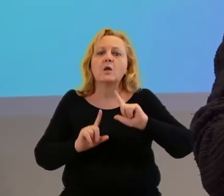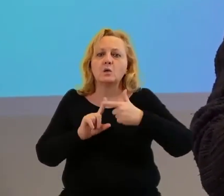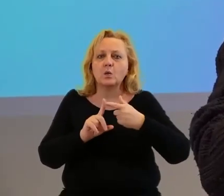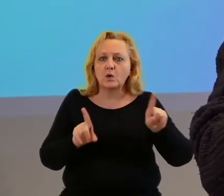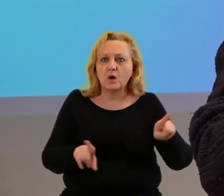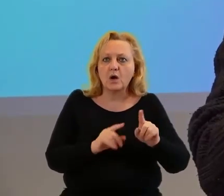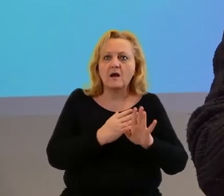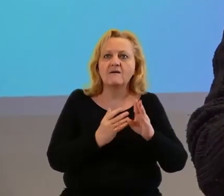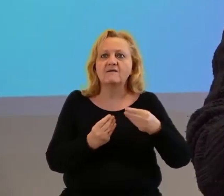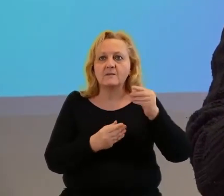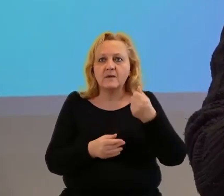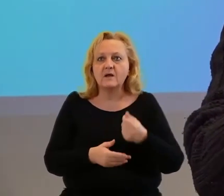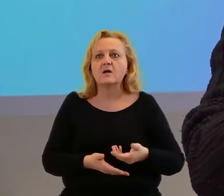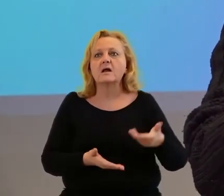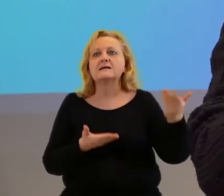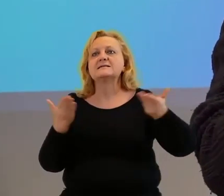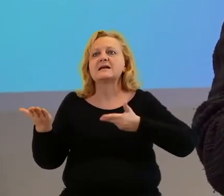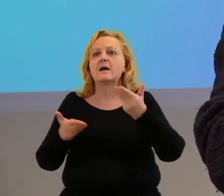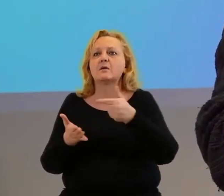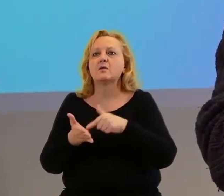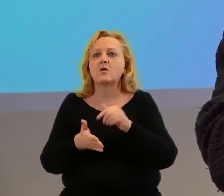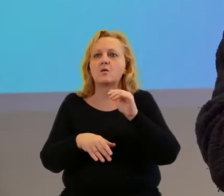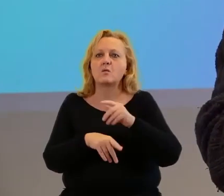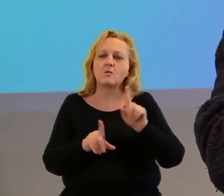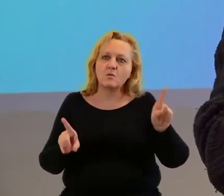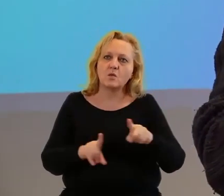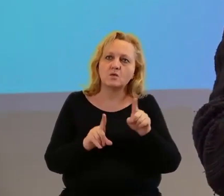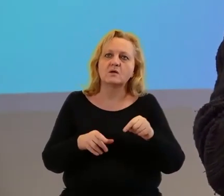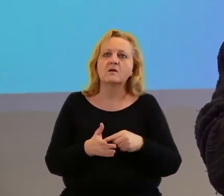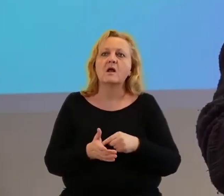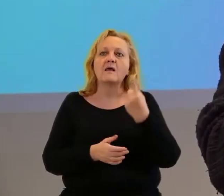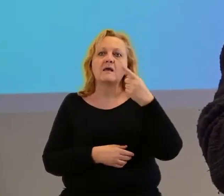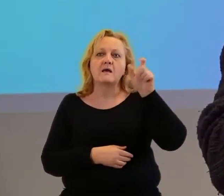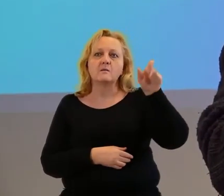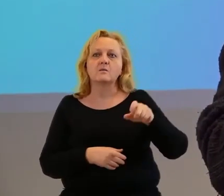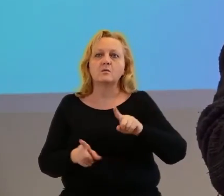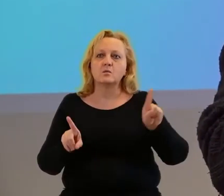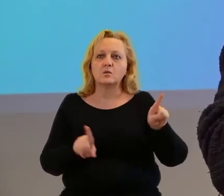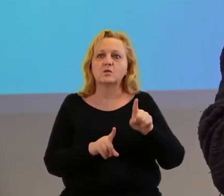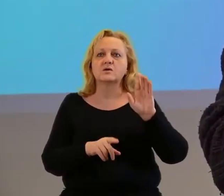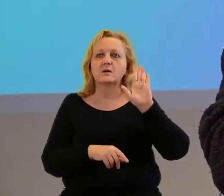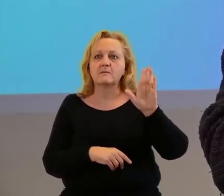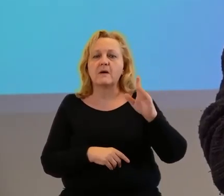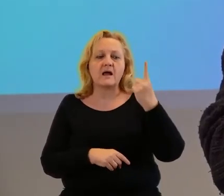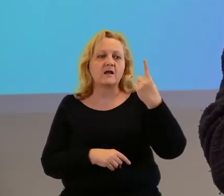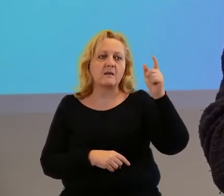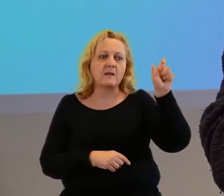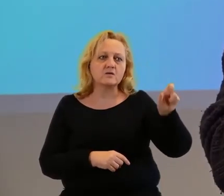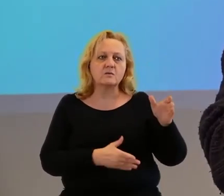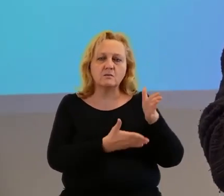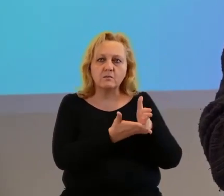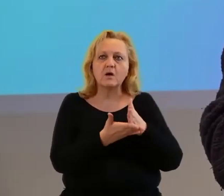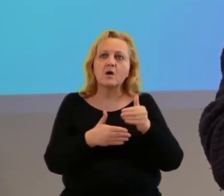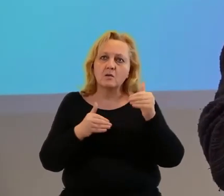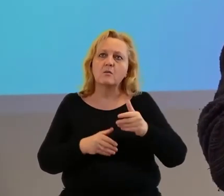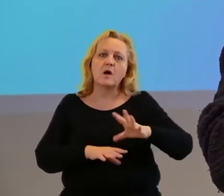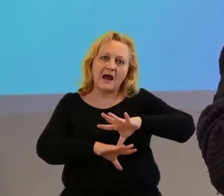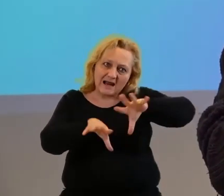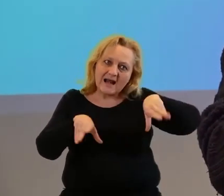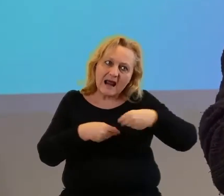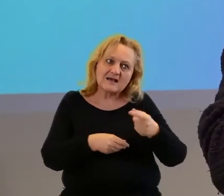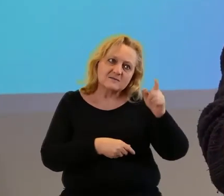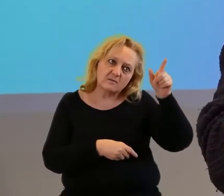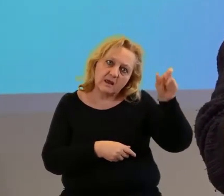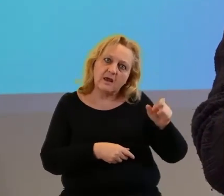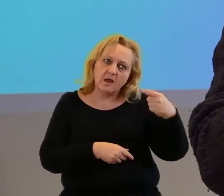koncert, żeby mu zebrać więcej pieniędzy, zaprosiliśmy kolejnych muzyków, jeden z tych muzyków powiedział, że on też ma jedną osobę, której trzeba pomóc, no i czy możemy też uwzględnić tą